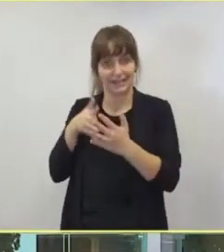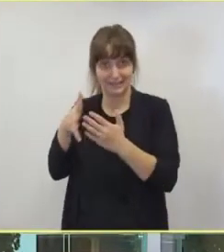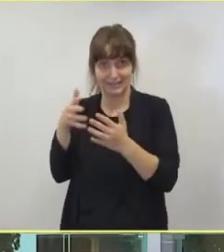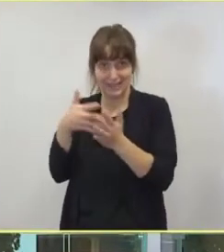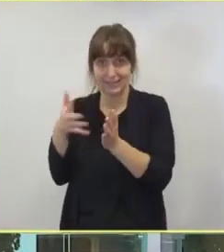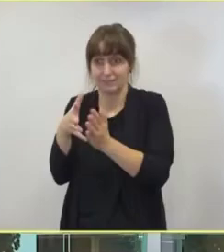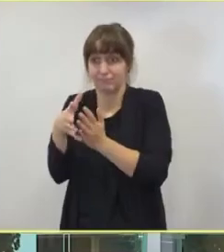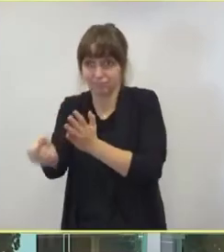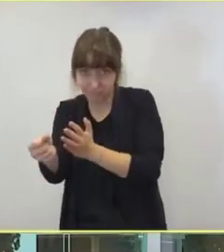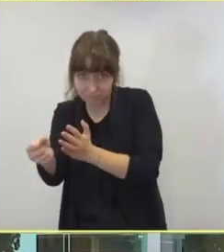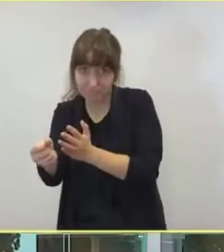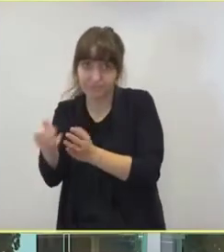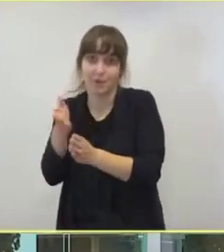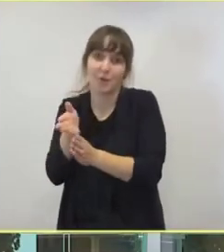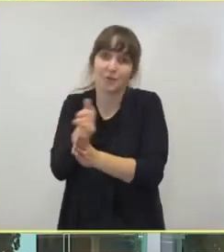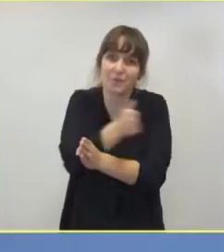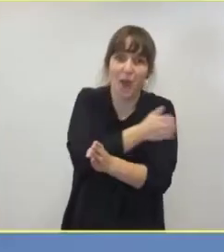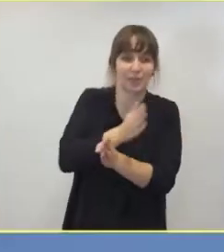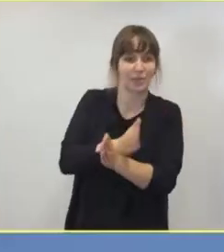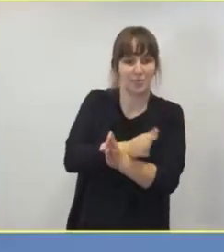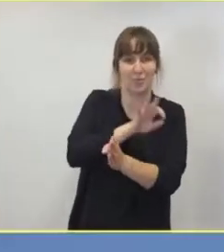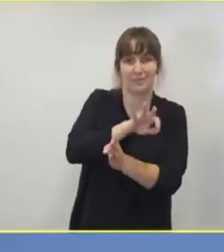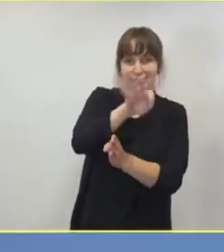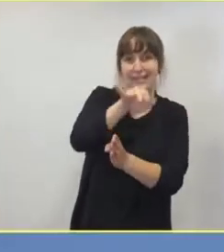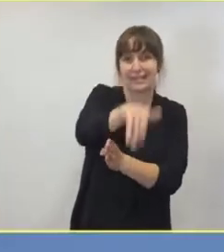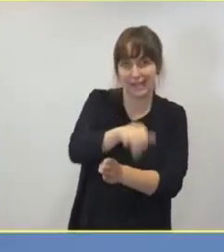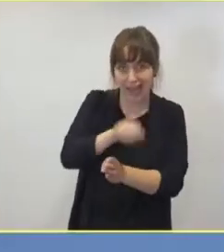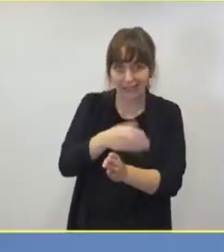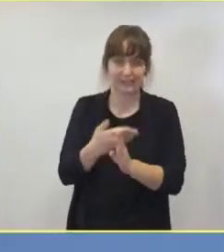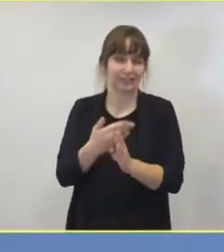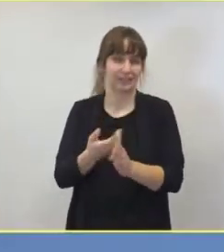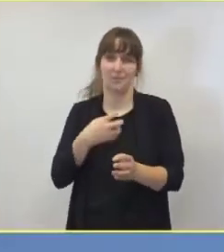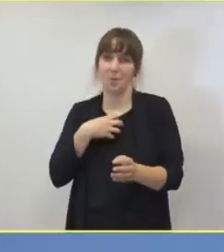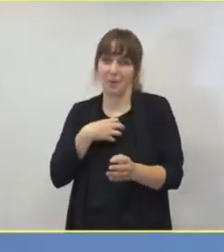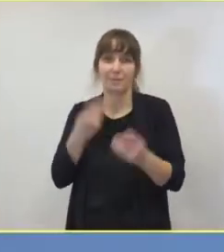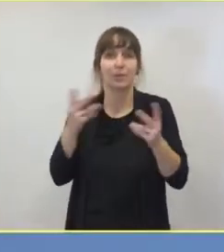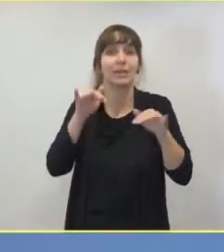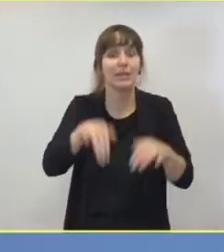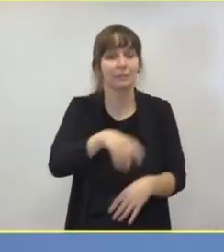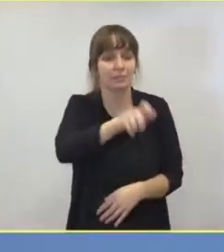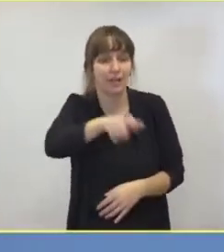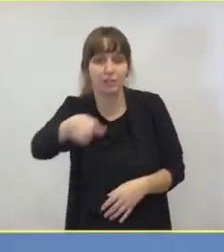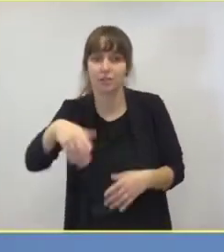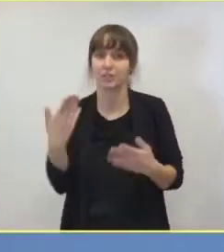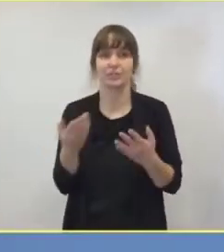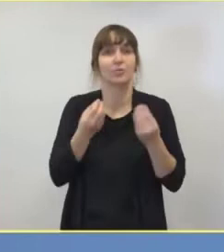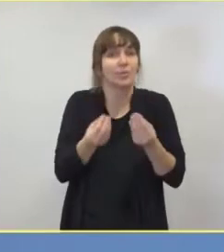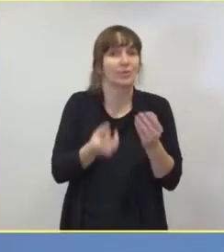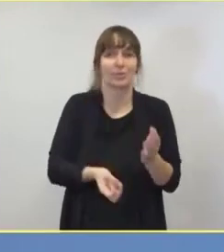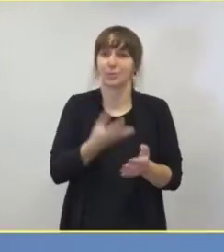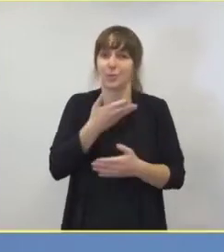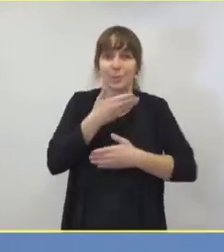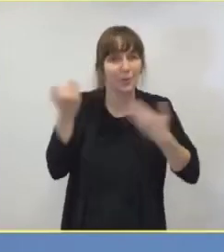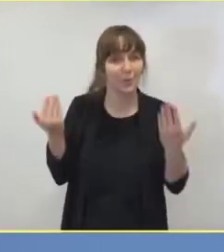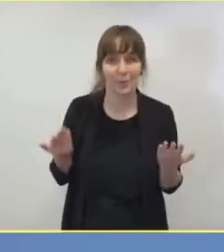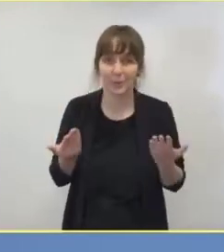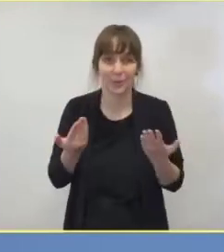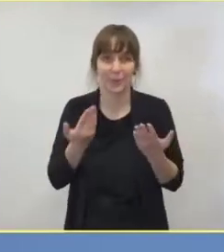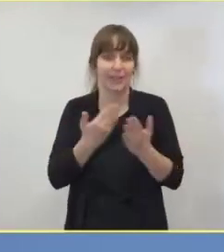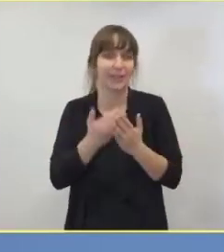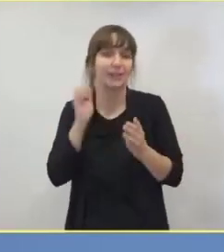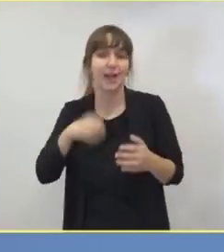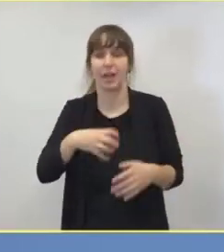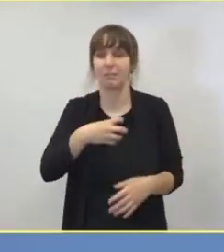Patienten asymptomatisch bis wenig symptomatisch sind, es keinen hundertprozentigen Schutz gibt. Wir können nicht die Patienten fünf, vier